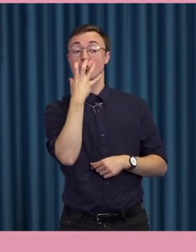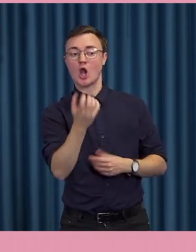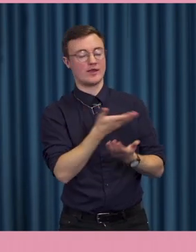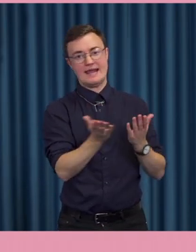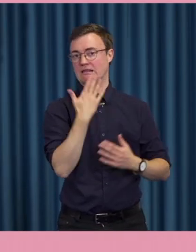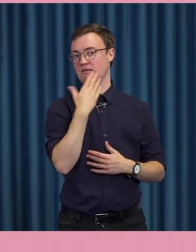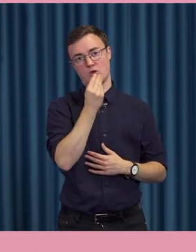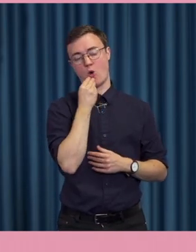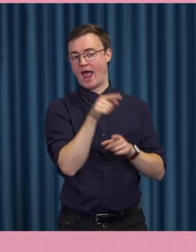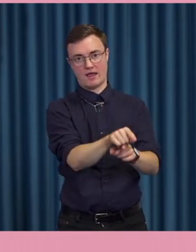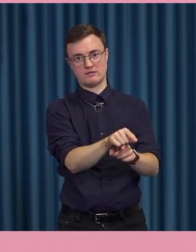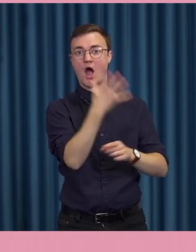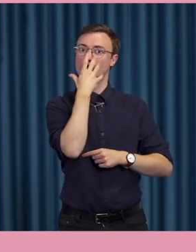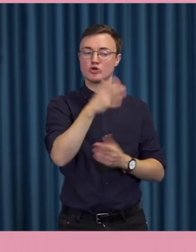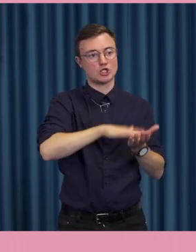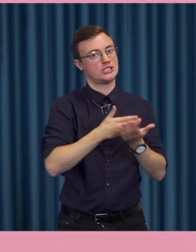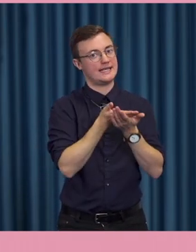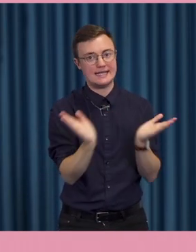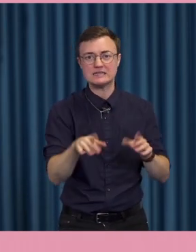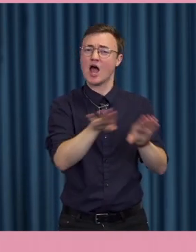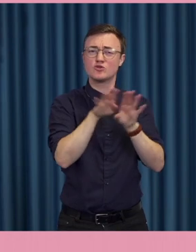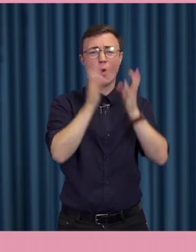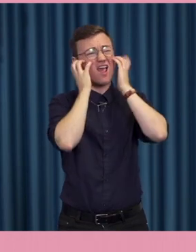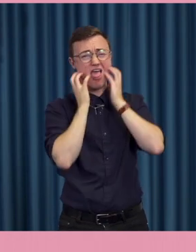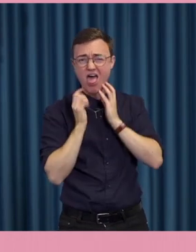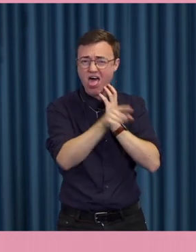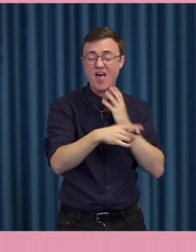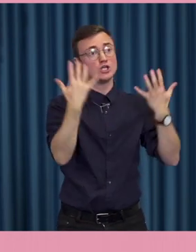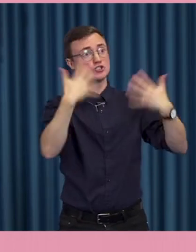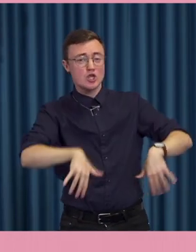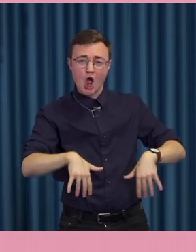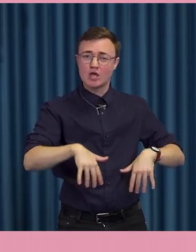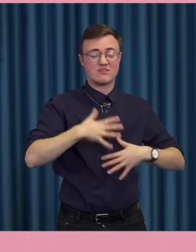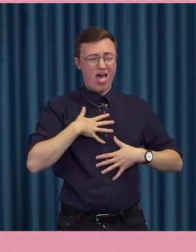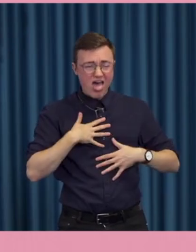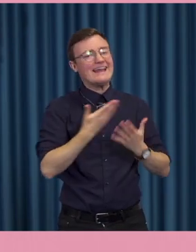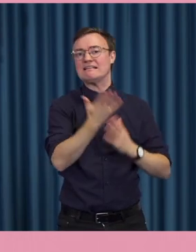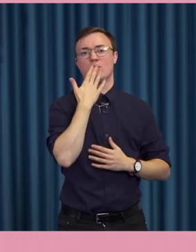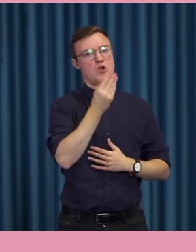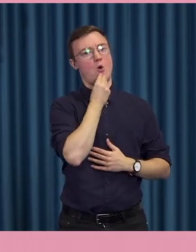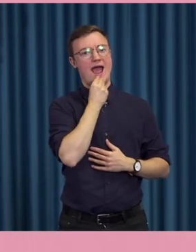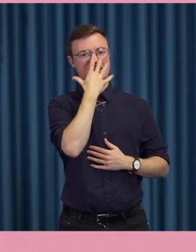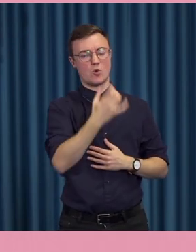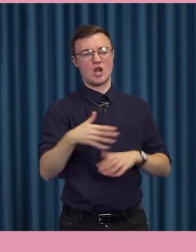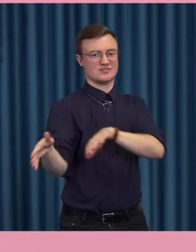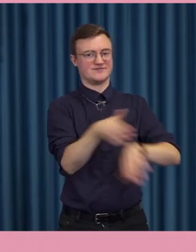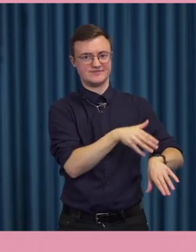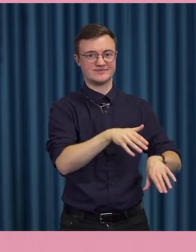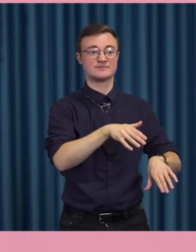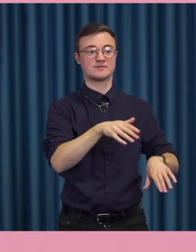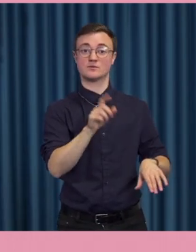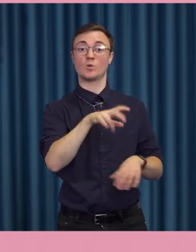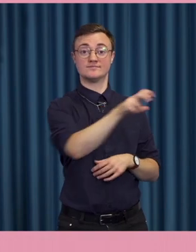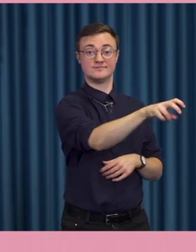bra att äta. Det är inte nyttigt. Man får dålig hyr. Man blir trött på morgonen. Det är inte bra att äta choklad och behåller jag all choklad själv. Så har jag